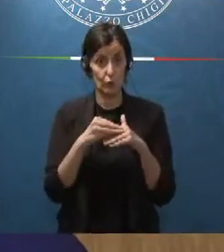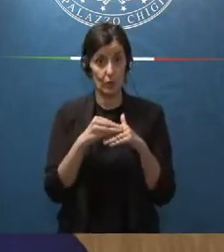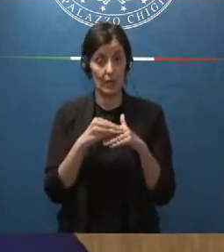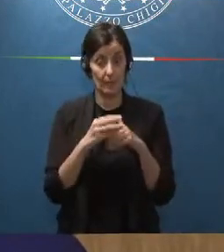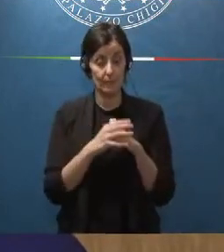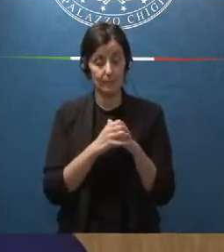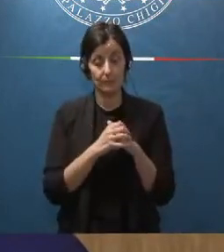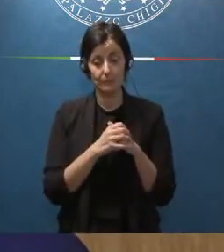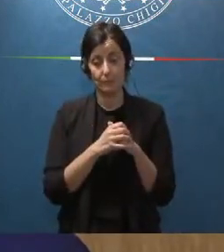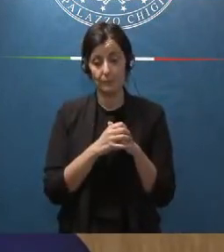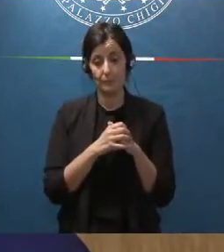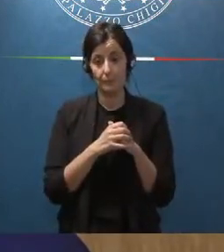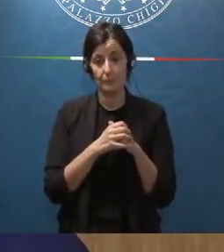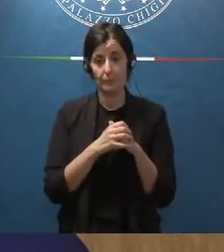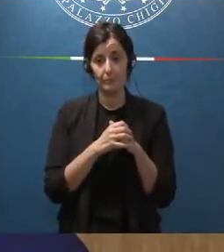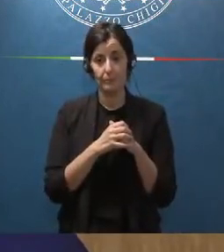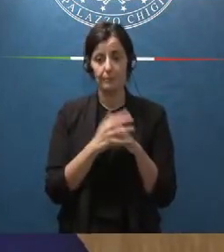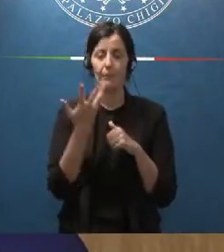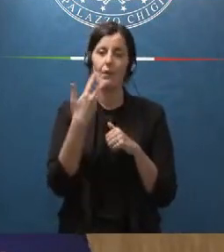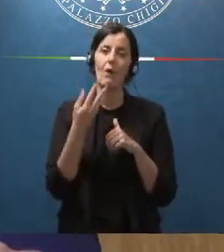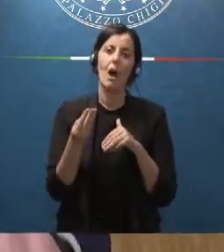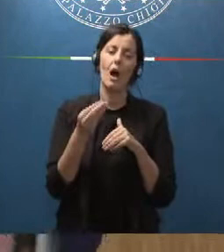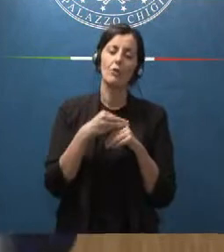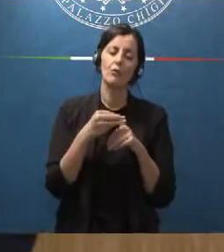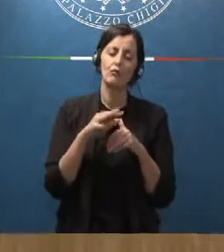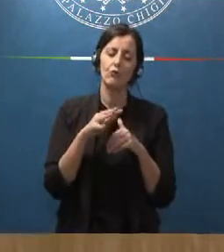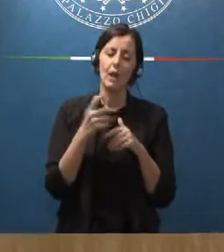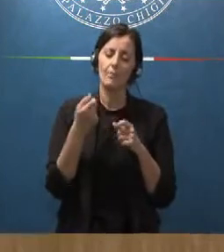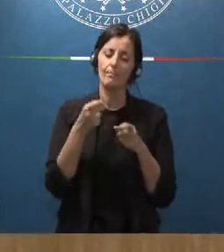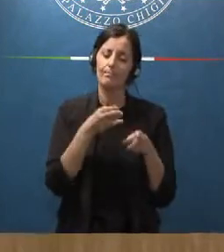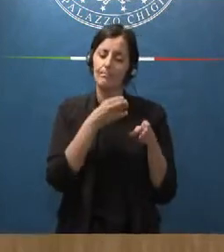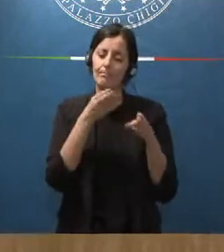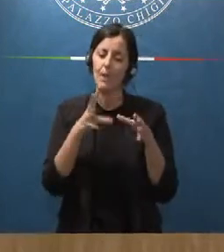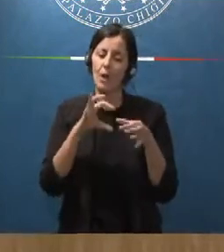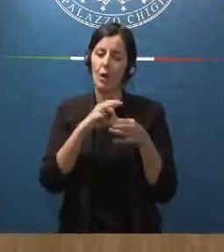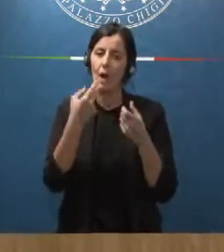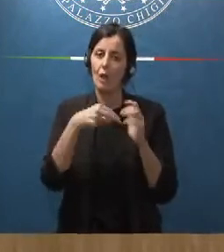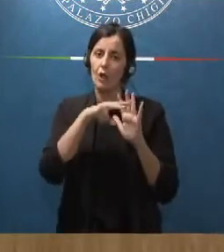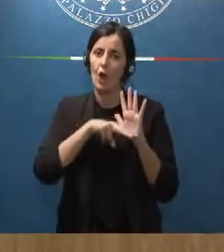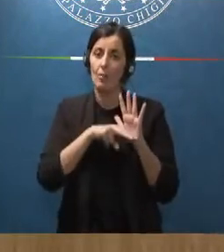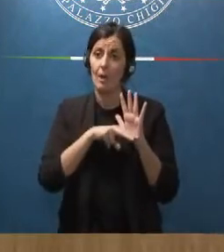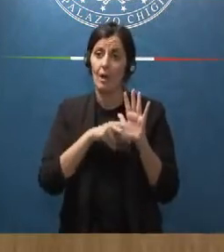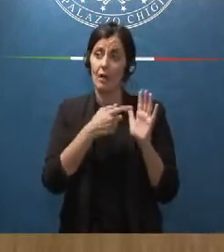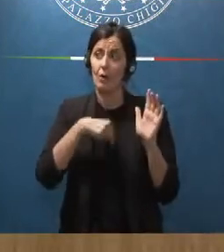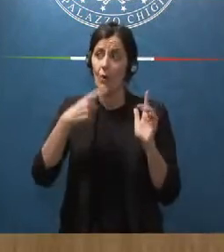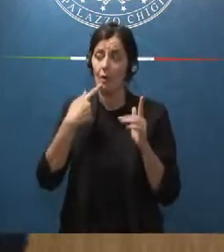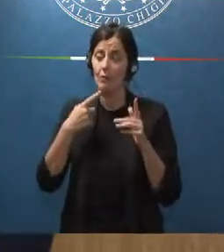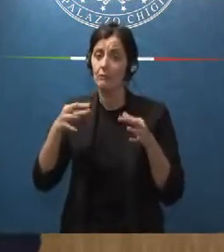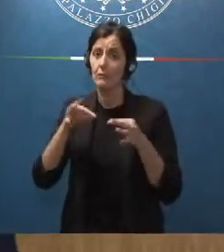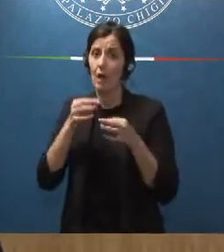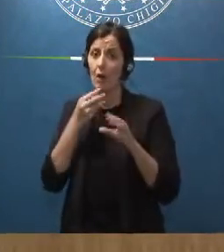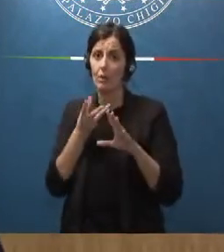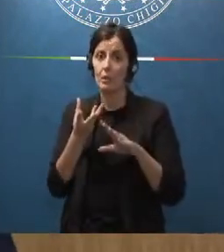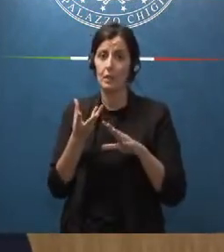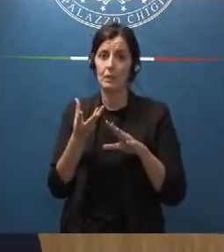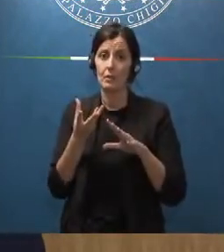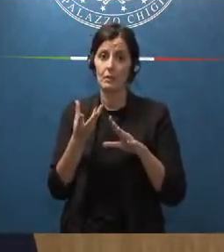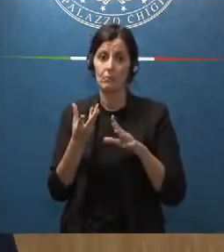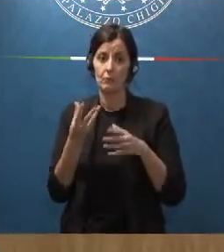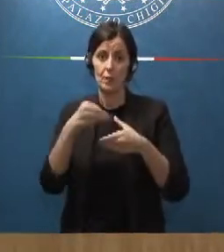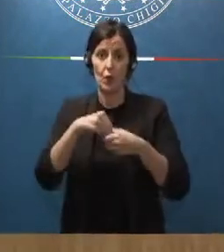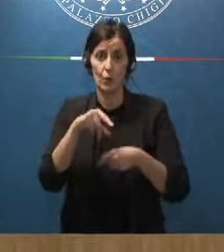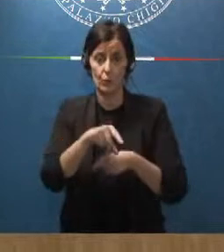un passaggio su una norma che abbiamo deciso di introdurre in questo decreto che ritengo